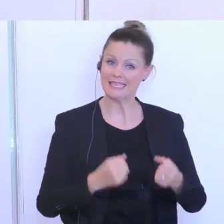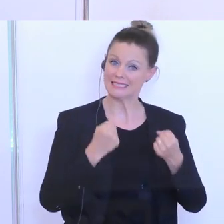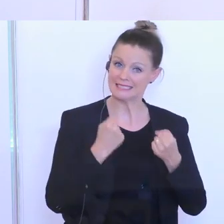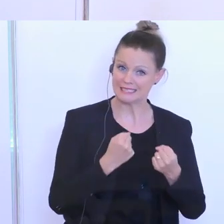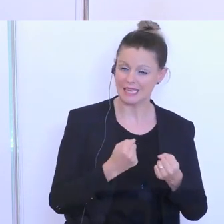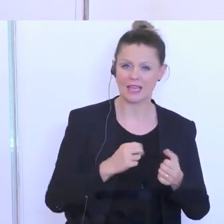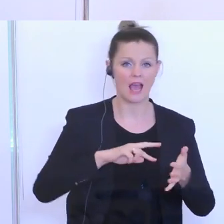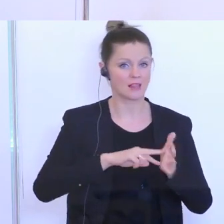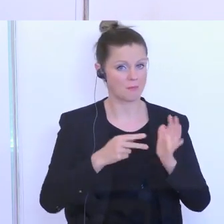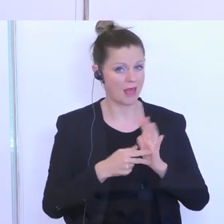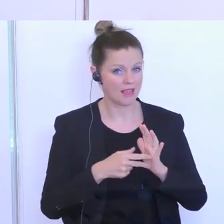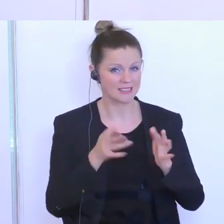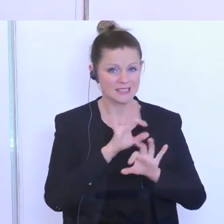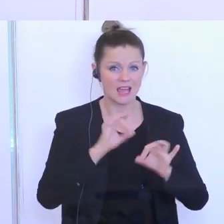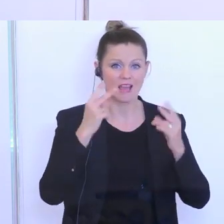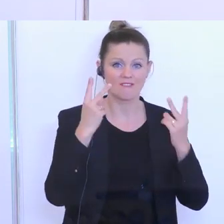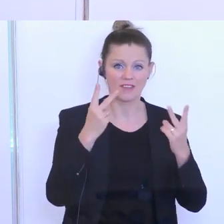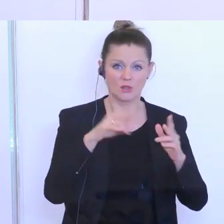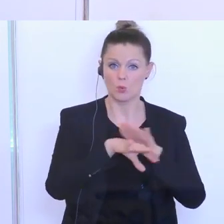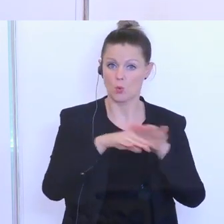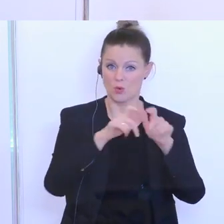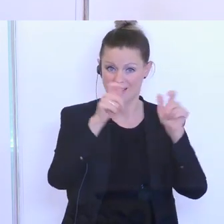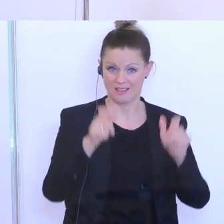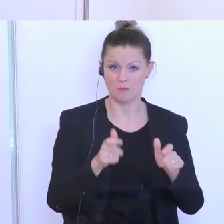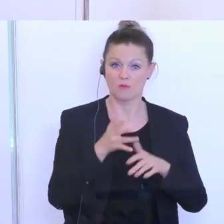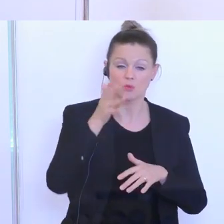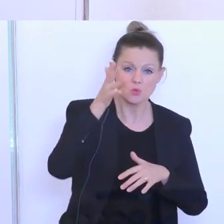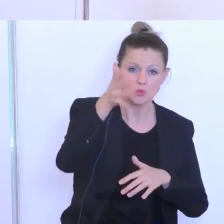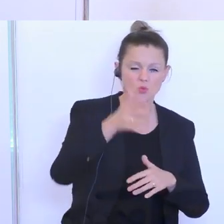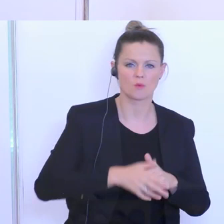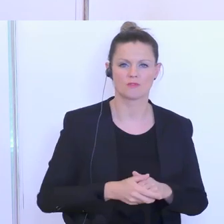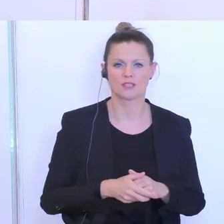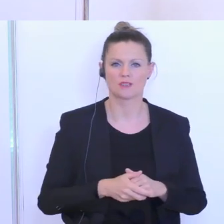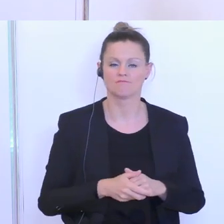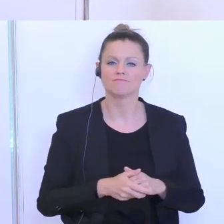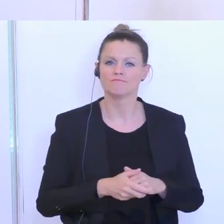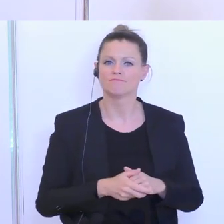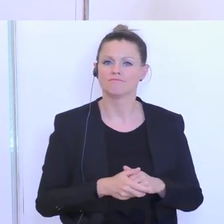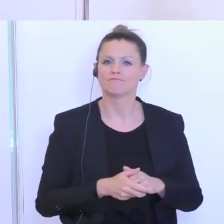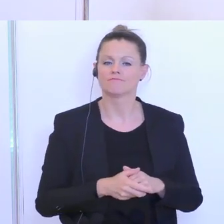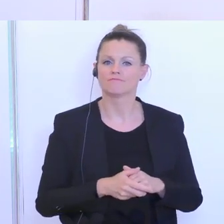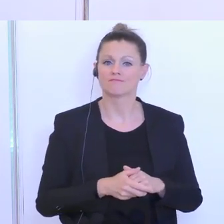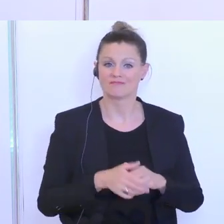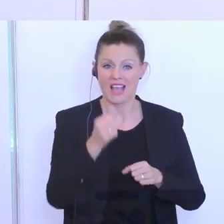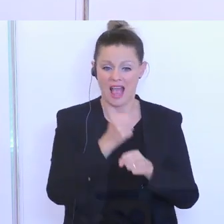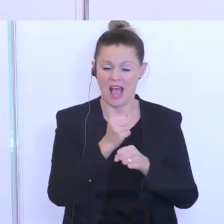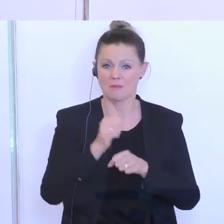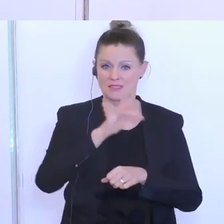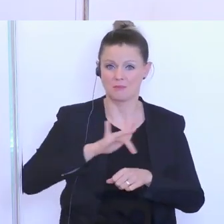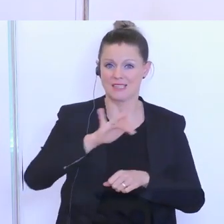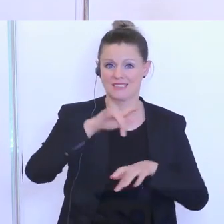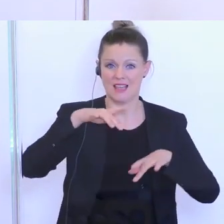Planbarkeit sind wichtig für Unternehmen in der Zukunft, in die Zukunft zu gehen und die Arbeitsplätze in Österreich